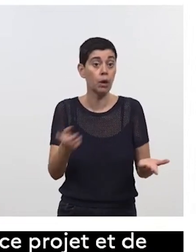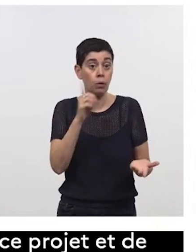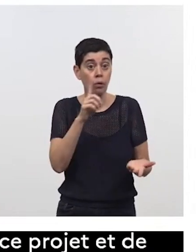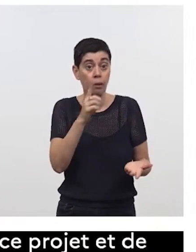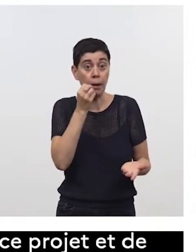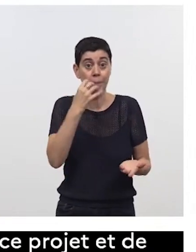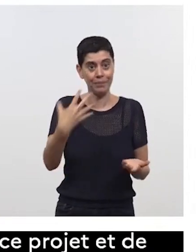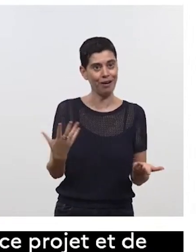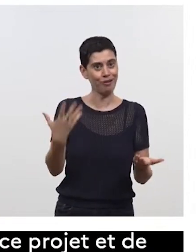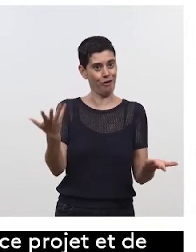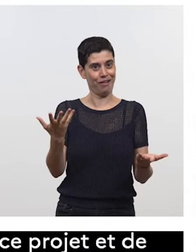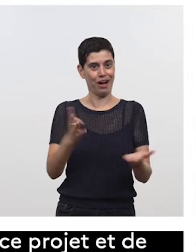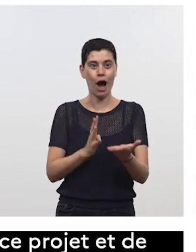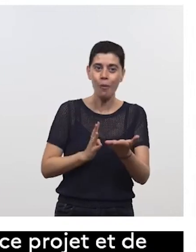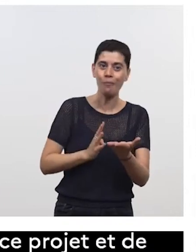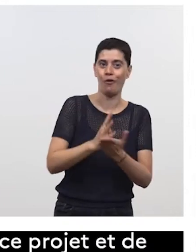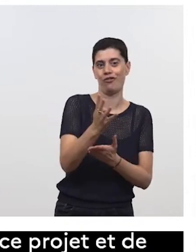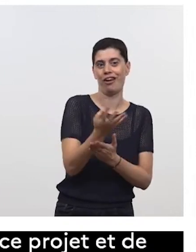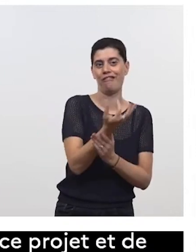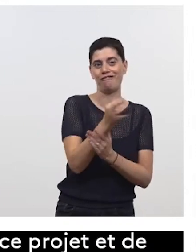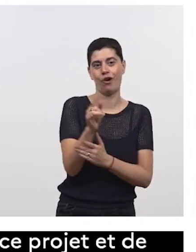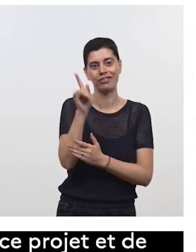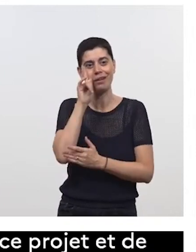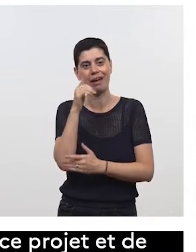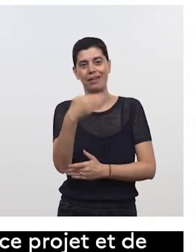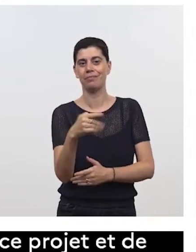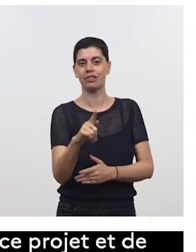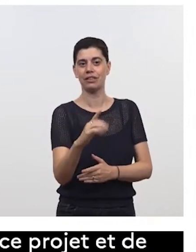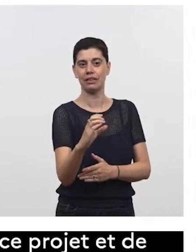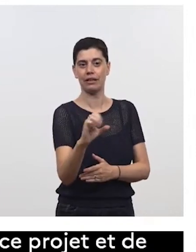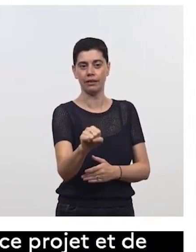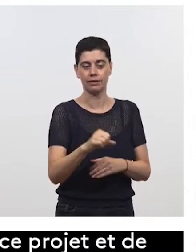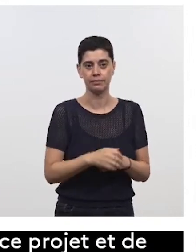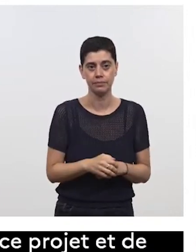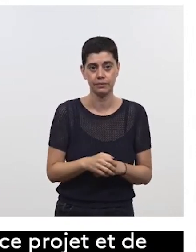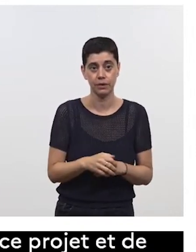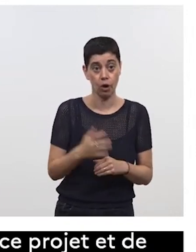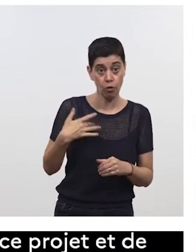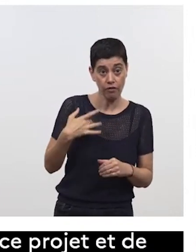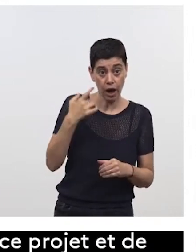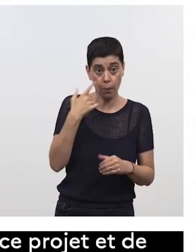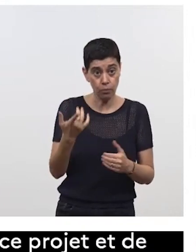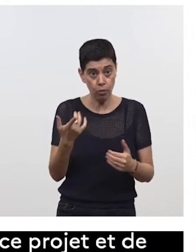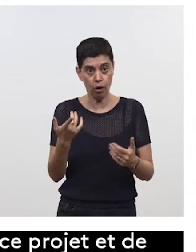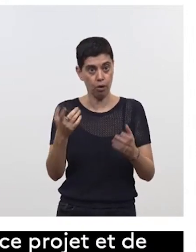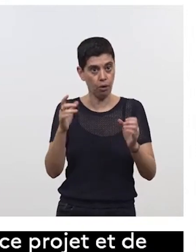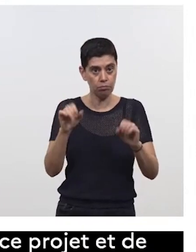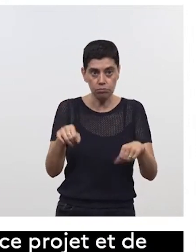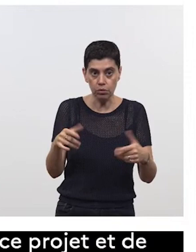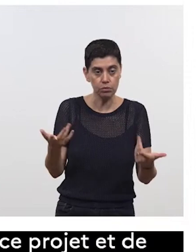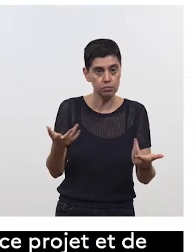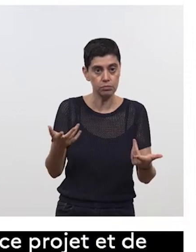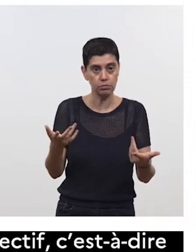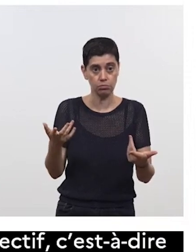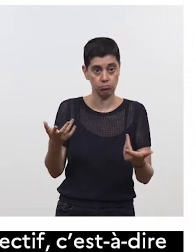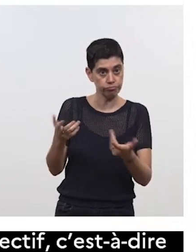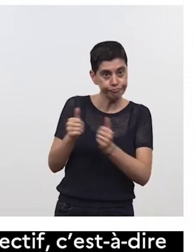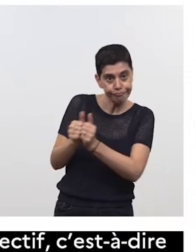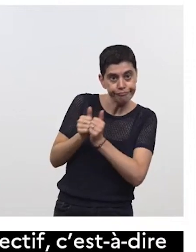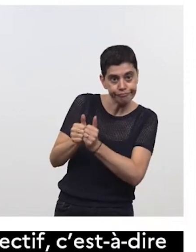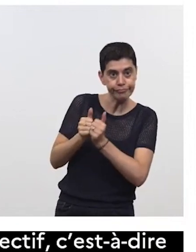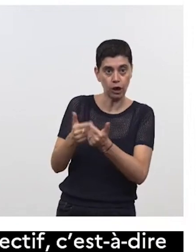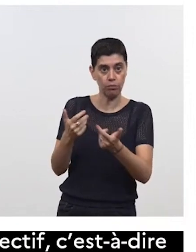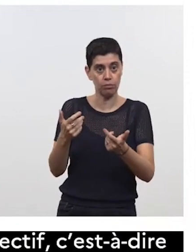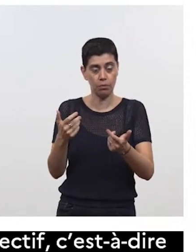projet franco-allemand MGCS, donc afin de permettre l'interopérabilité, d'exercer en commun, d'avoir des